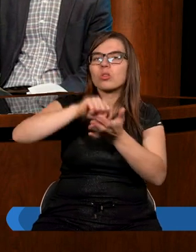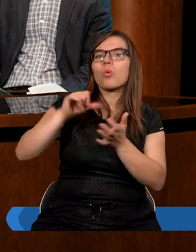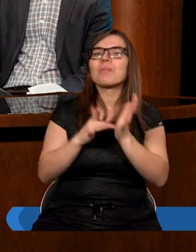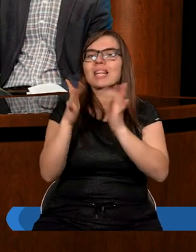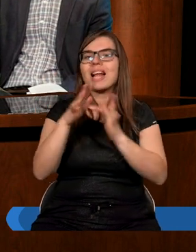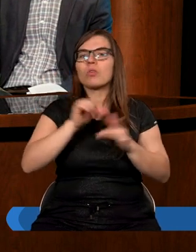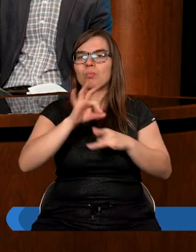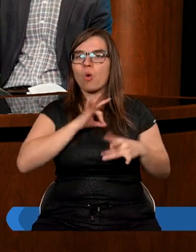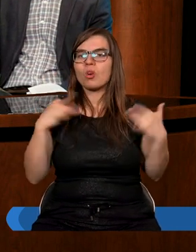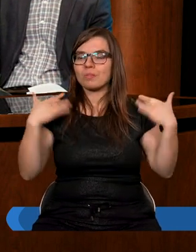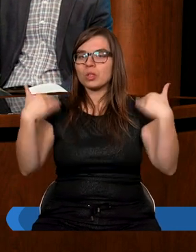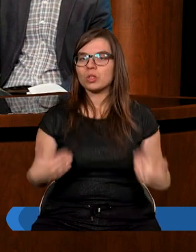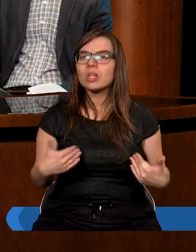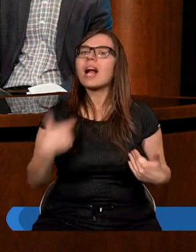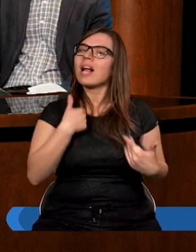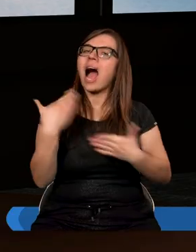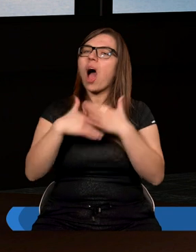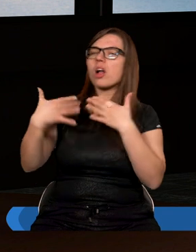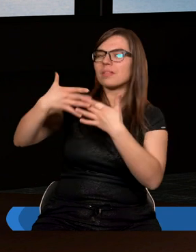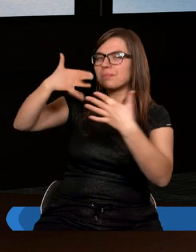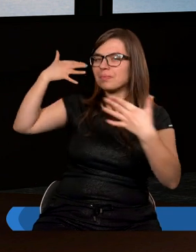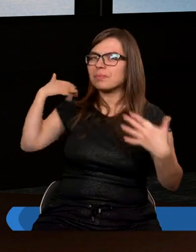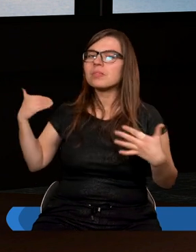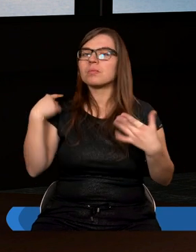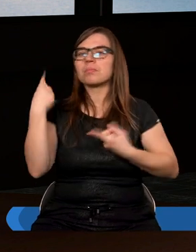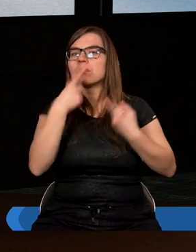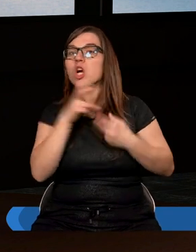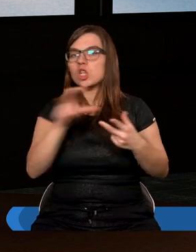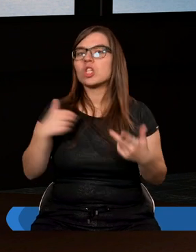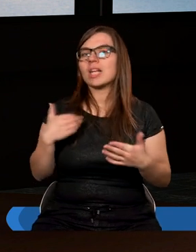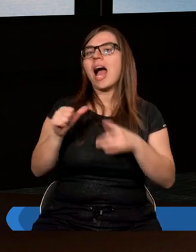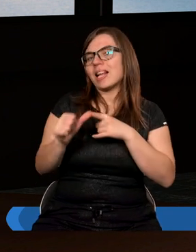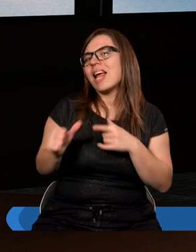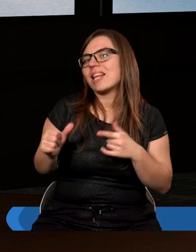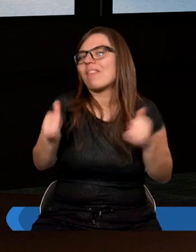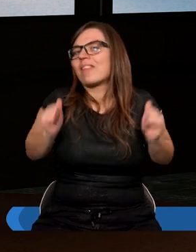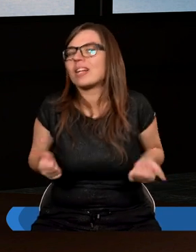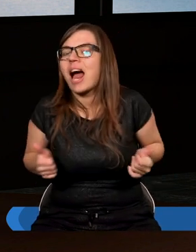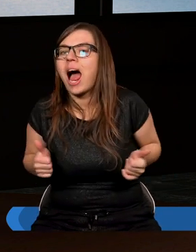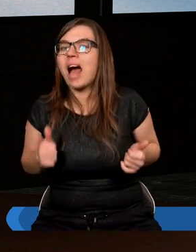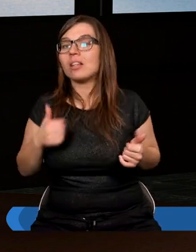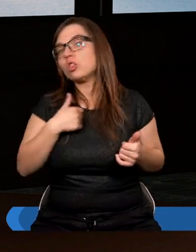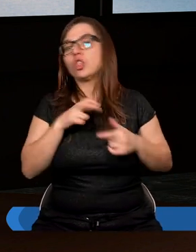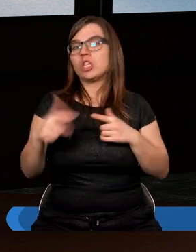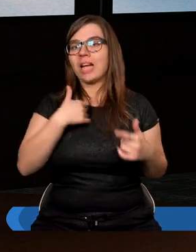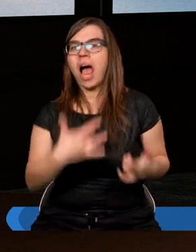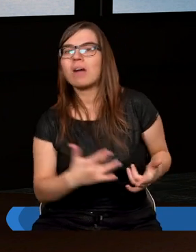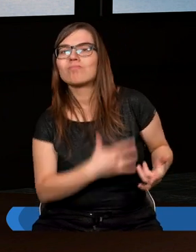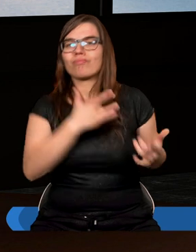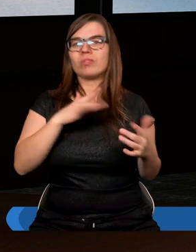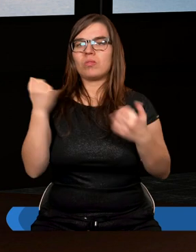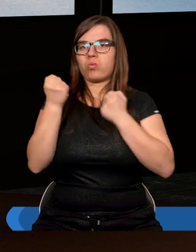to tak ostatnio miałam takie przemyślenia, czy ja jestem w Panu Bogu zakochana. Ja tak sobie przypominałam